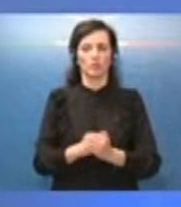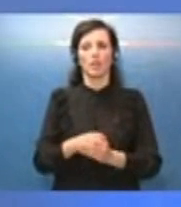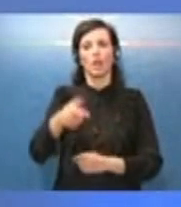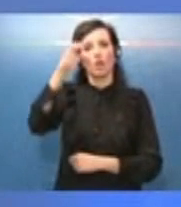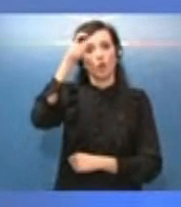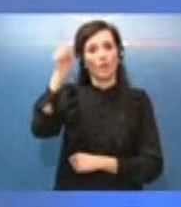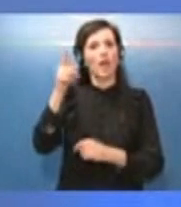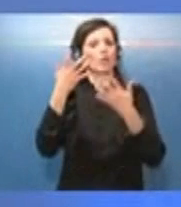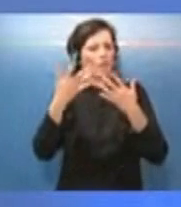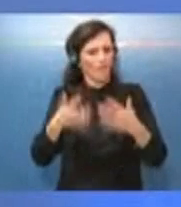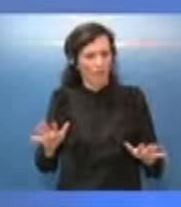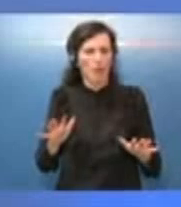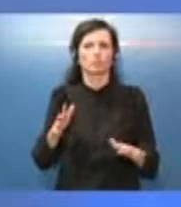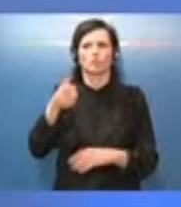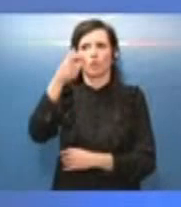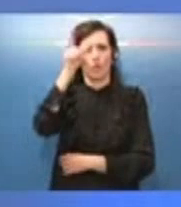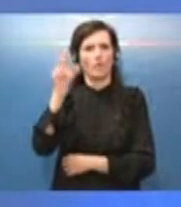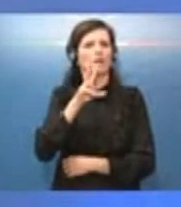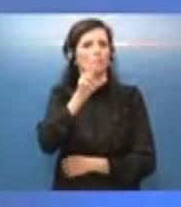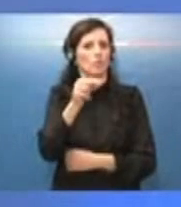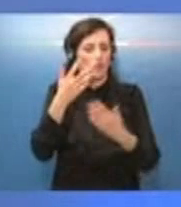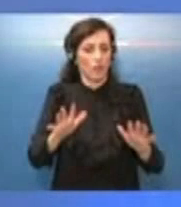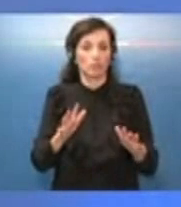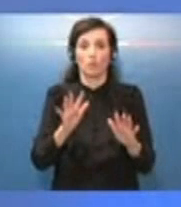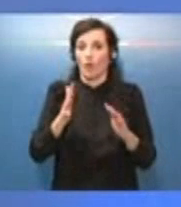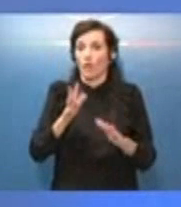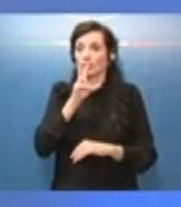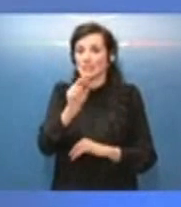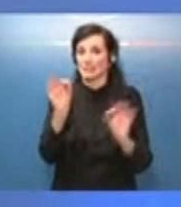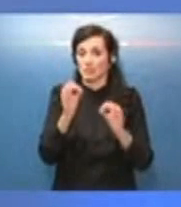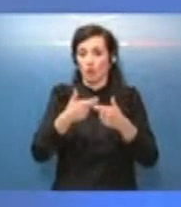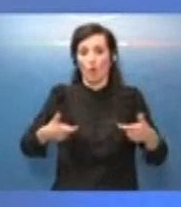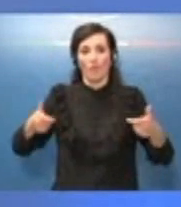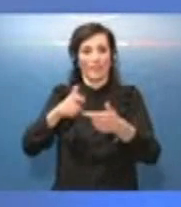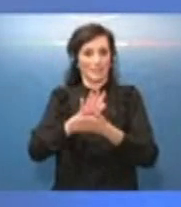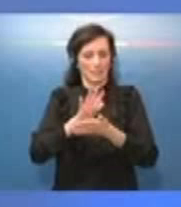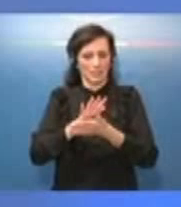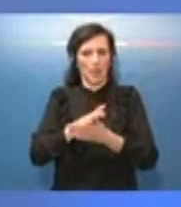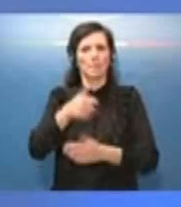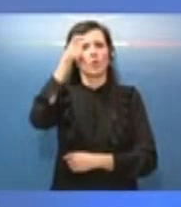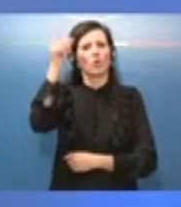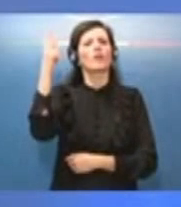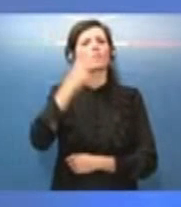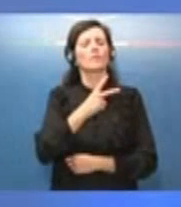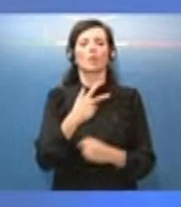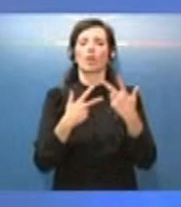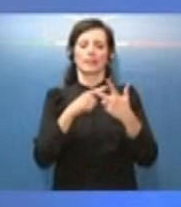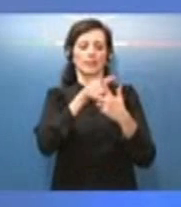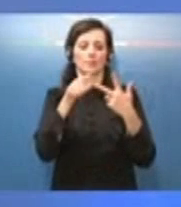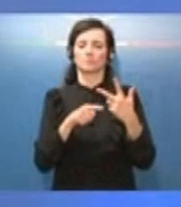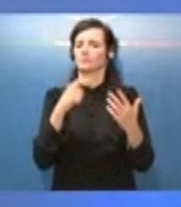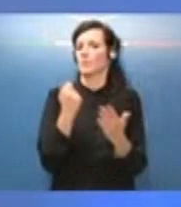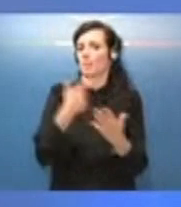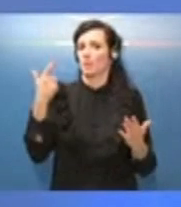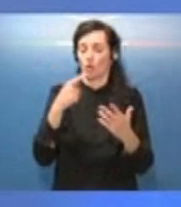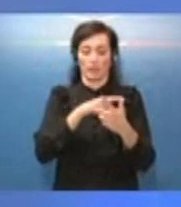Governo ha già detto in un certo senso ma forse non in conferenza stampa, è che il Governo ha tre priorità nell'analizzare